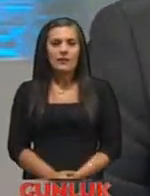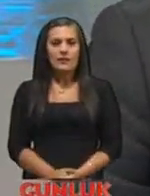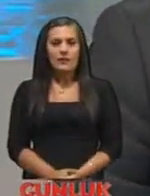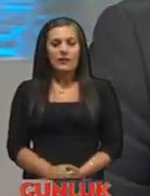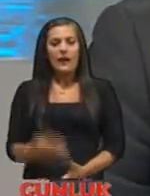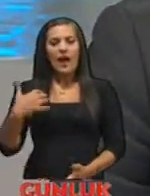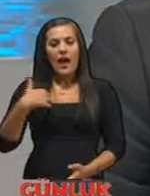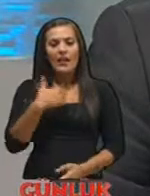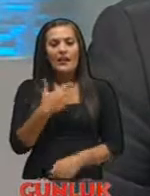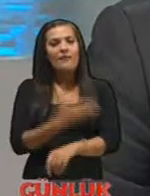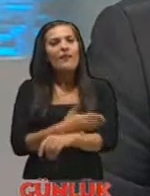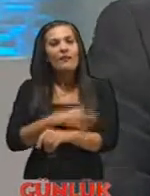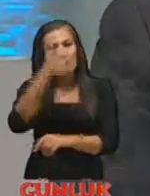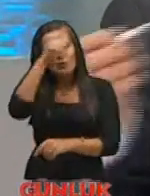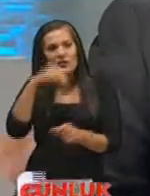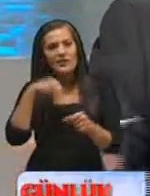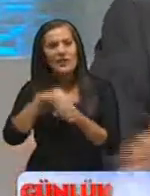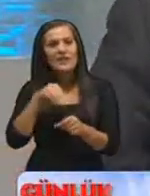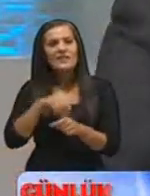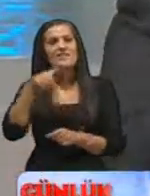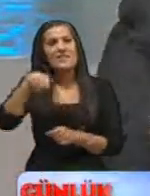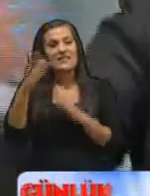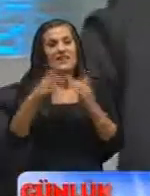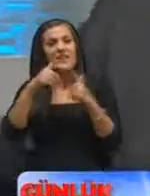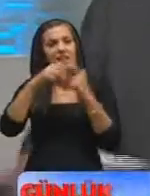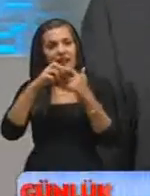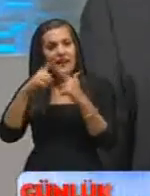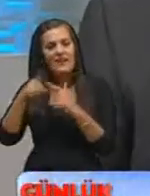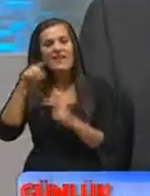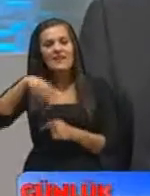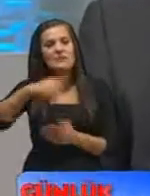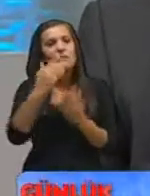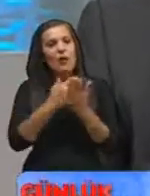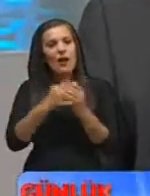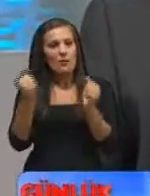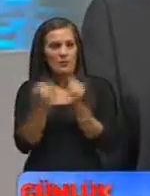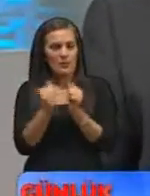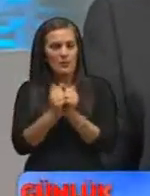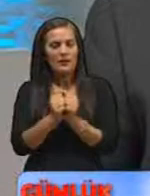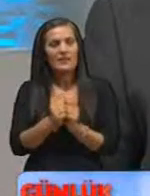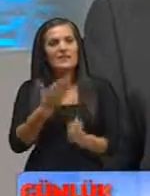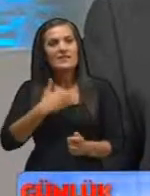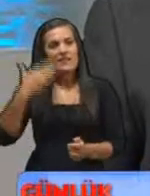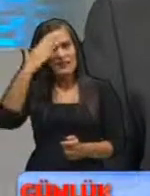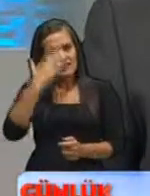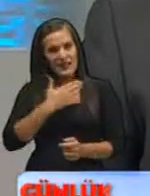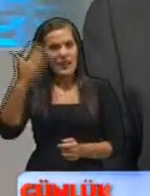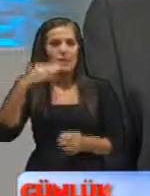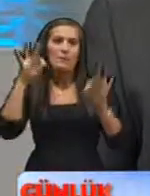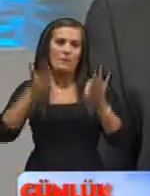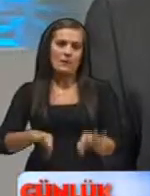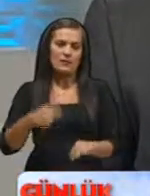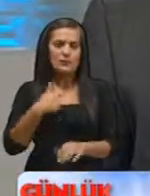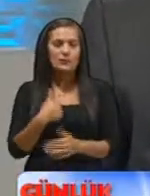Ana Vatan Türkiye'mize Sizin aracınızı TRT ve sizlerin program aracılığıyla Sevgi ve selamlarımı iletmekle